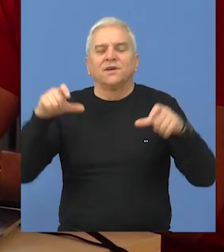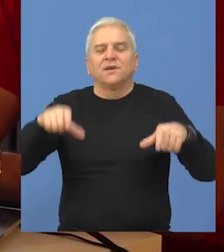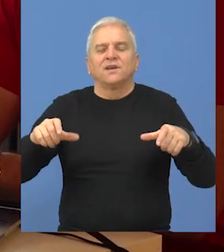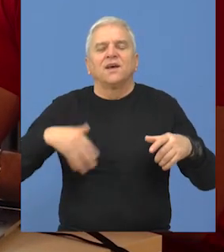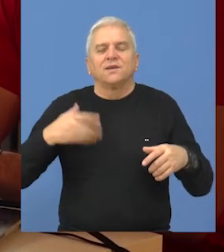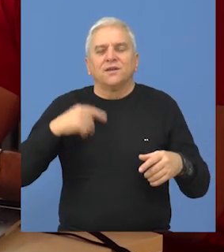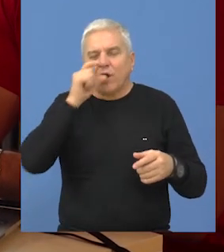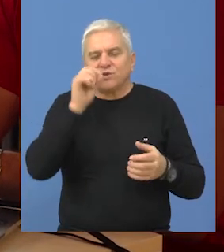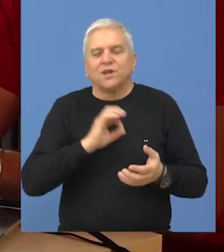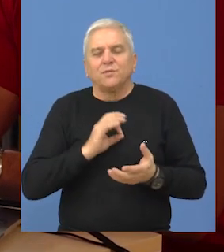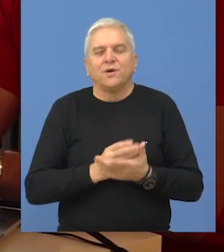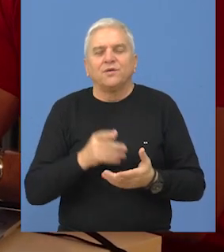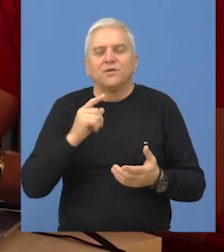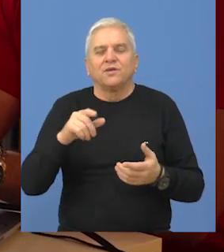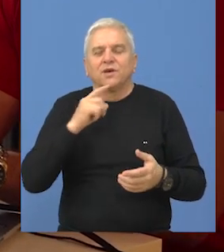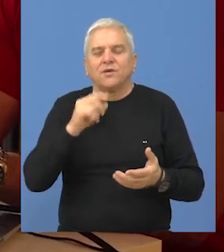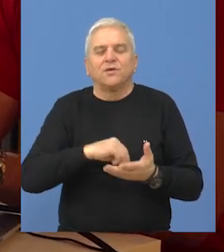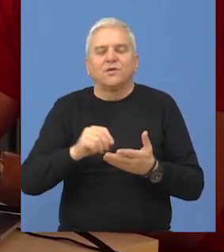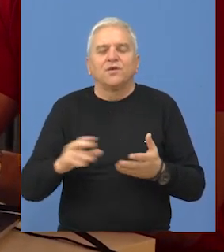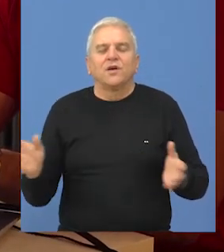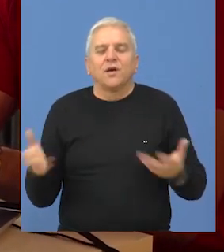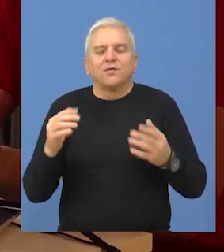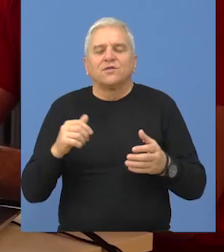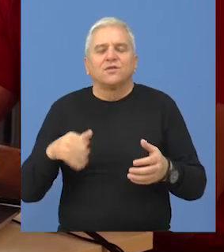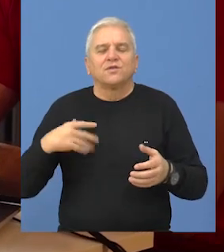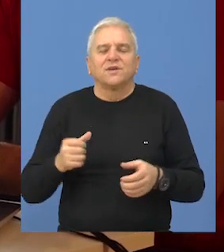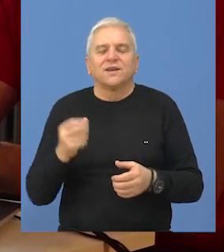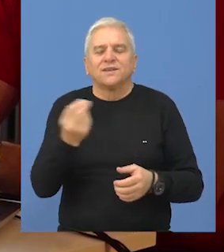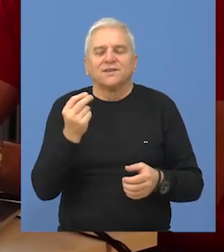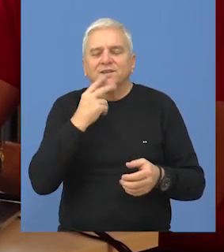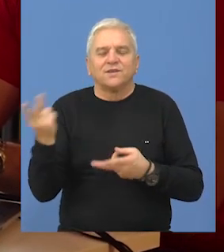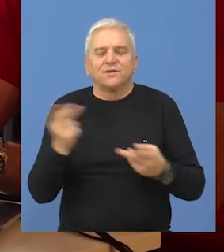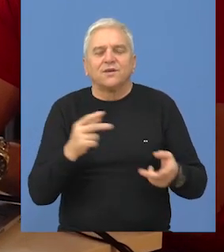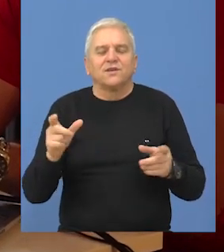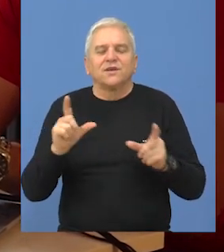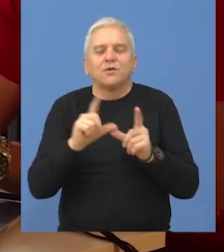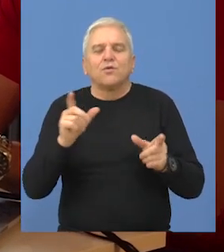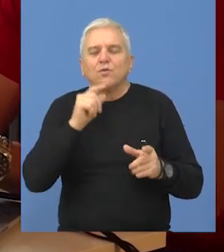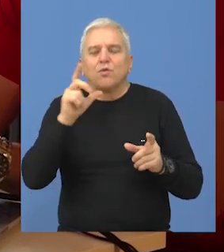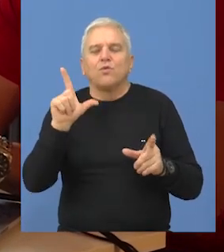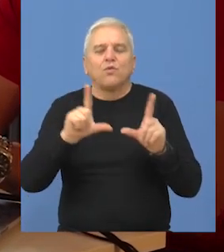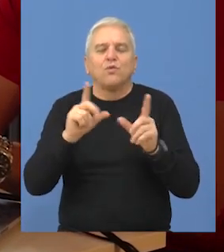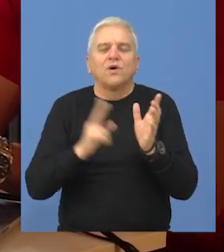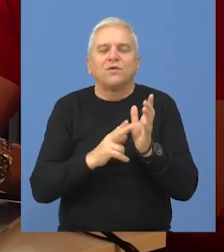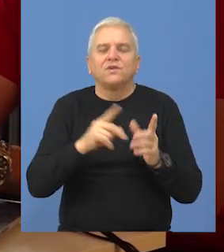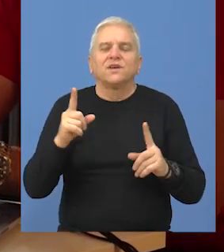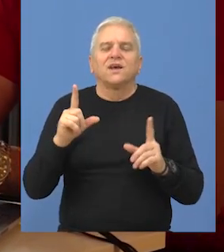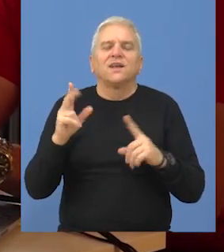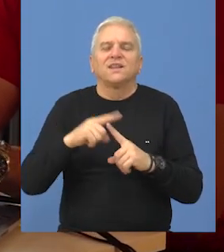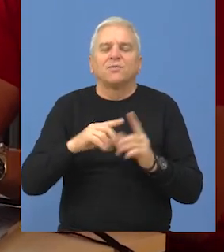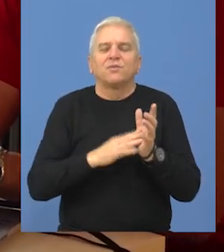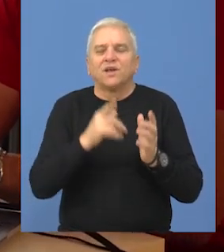Kancelarija za mlade opštine Bečej ugostila je omladinsku delegatkinju Srbije u Ujedinjenim nacijama, Tamaru